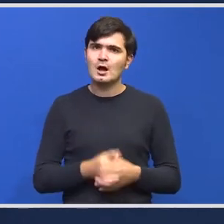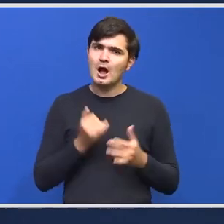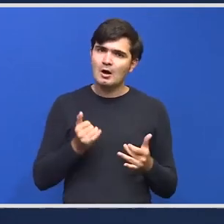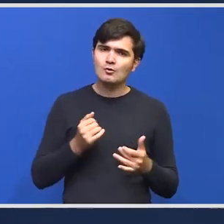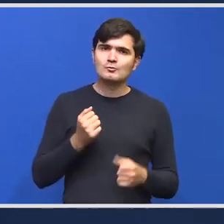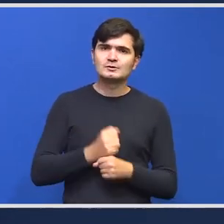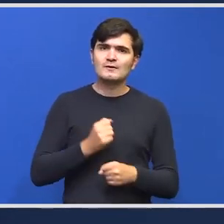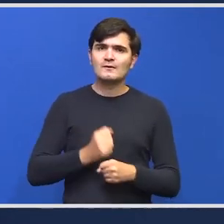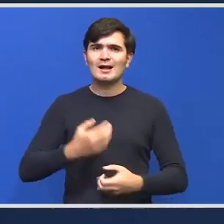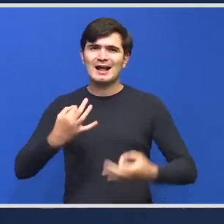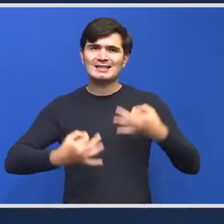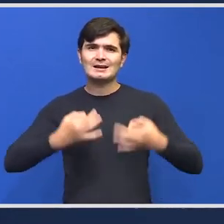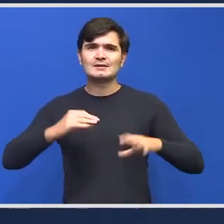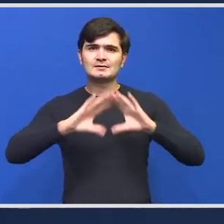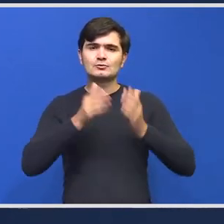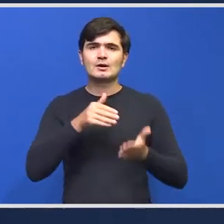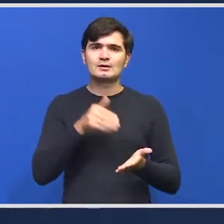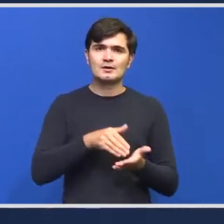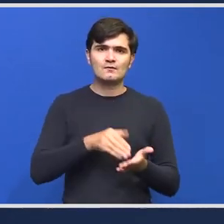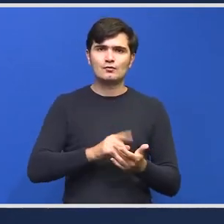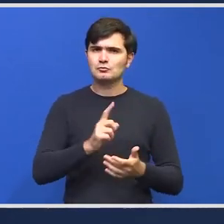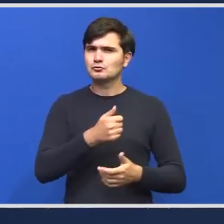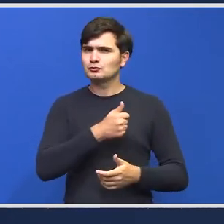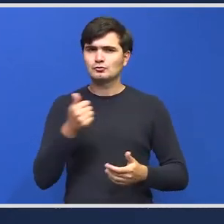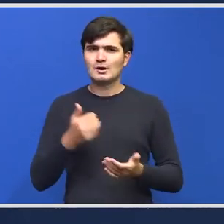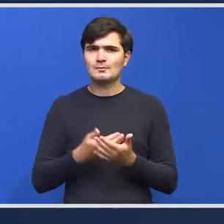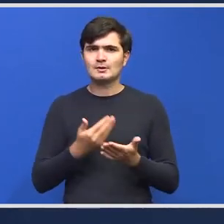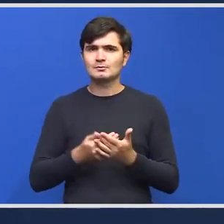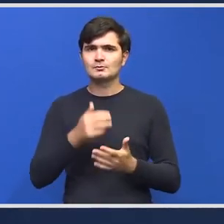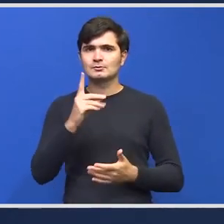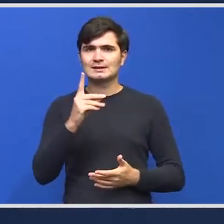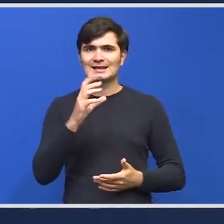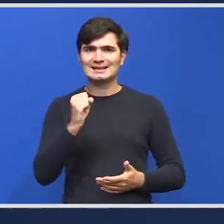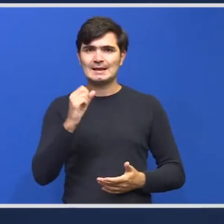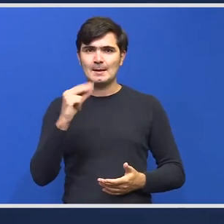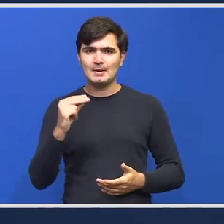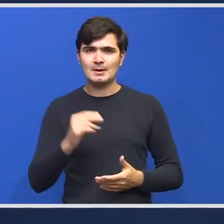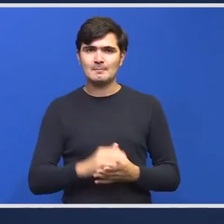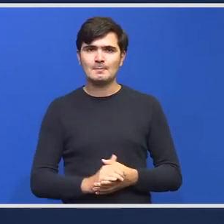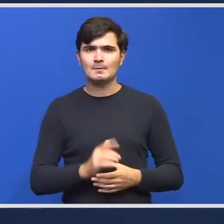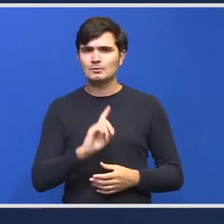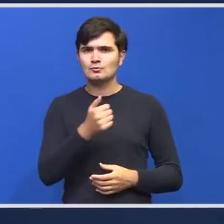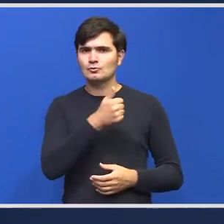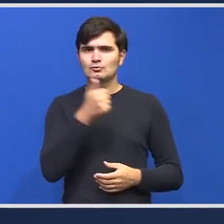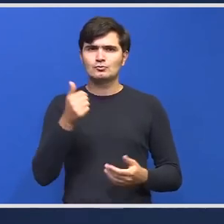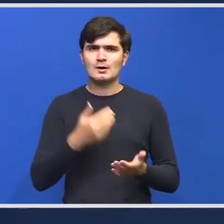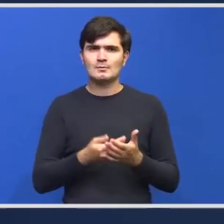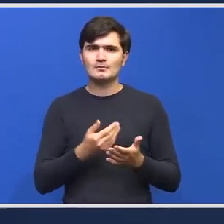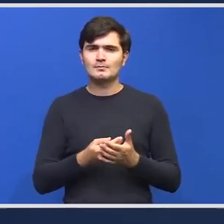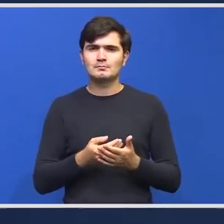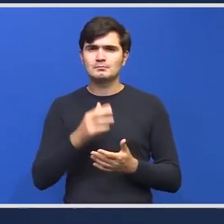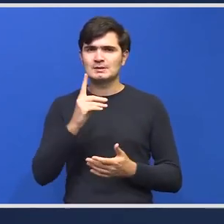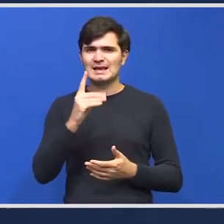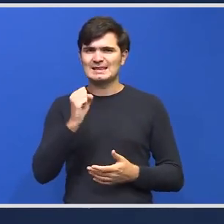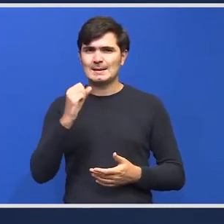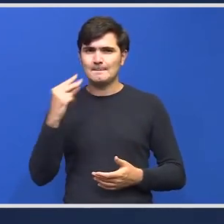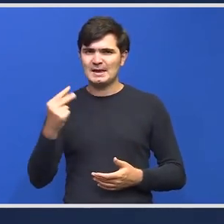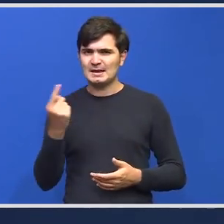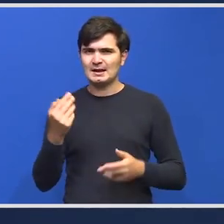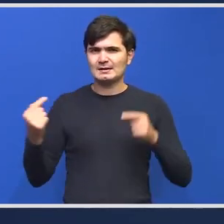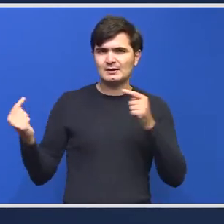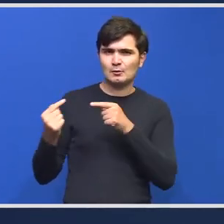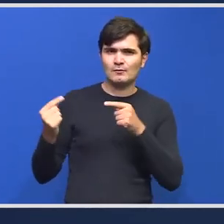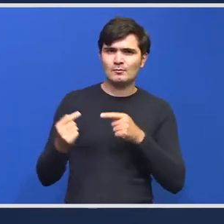se analizează toate nevoile nu doar la nivelul DSP-urilor nu doar DSP-urile s-au confruntat cu